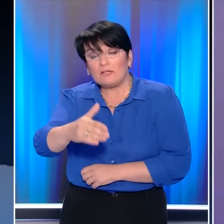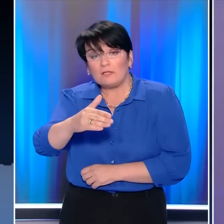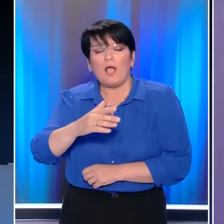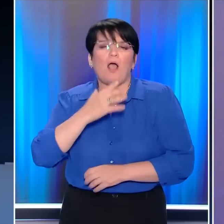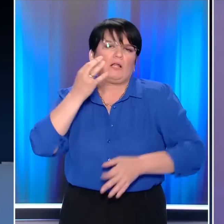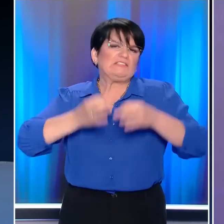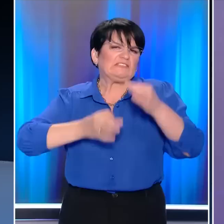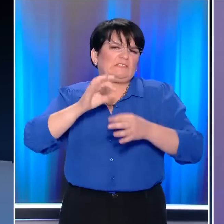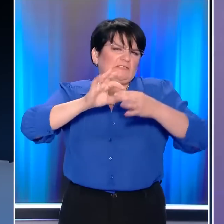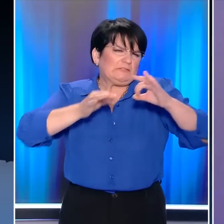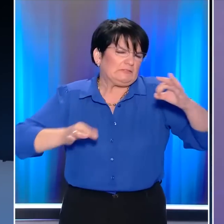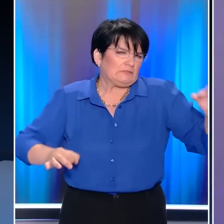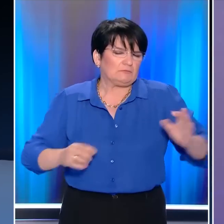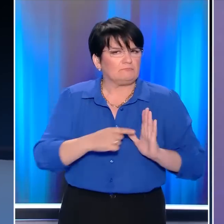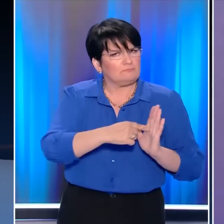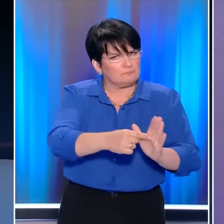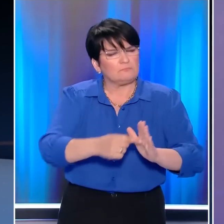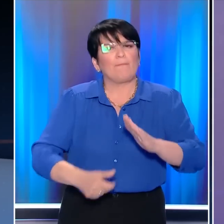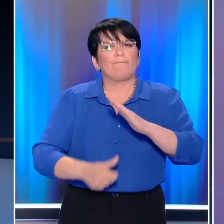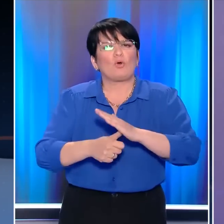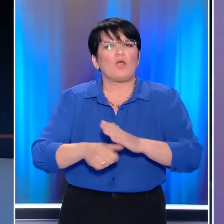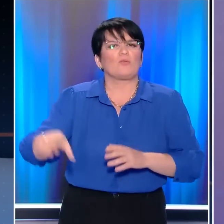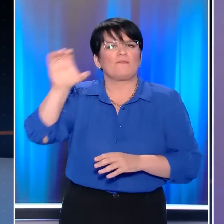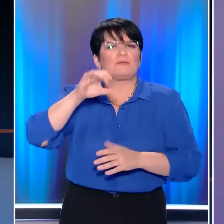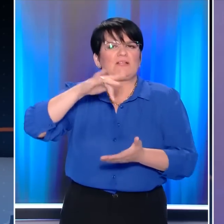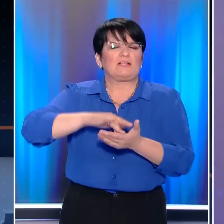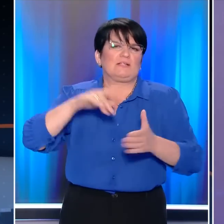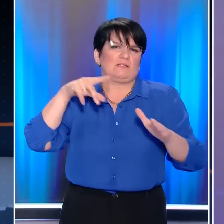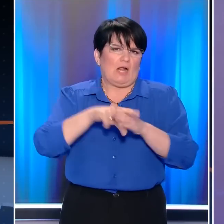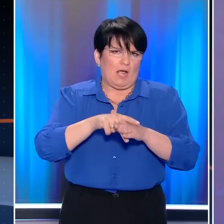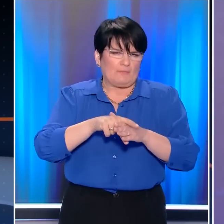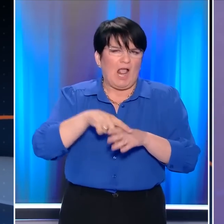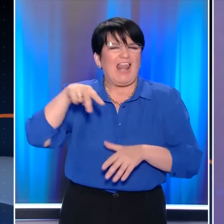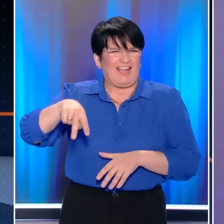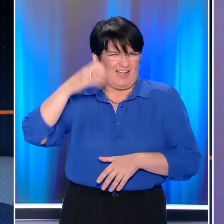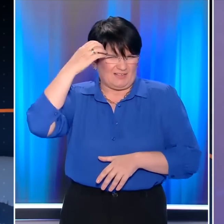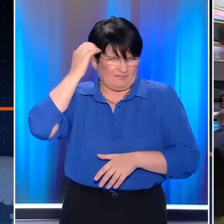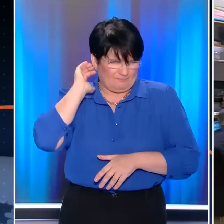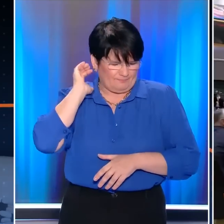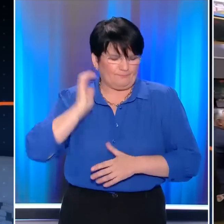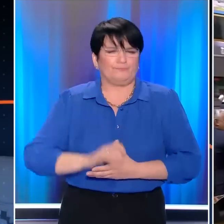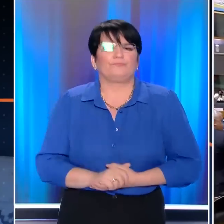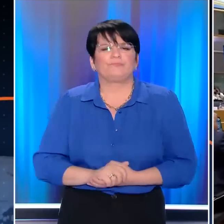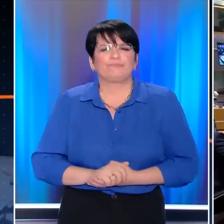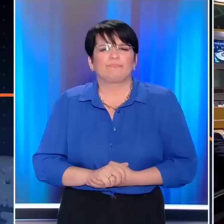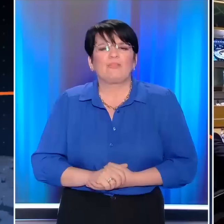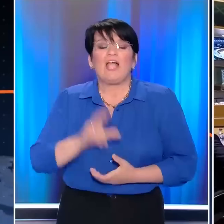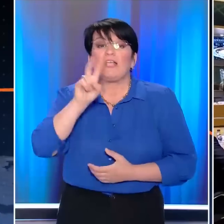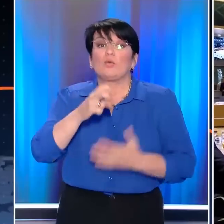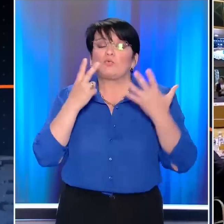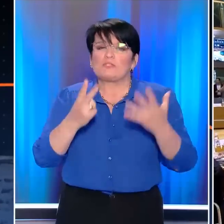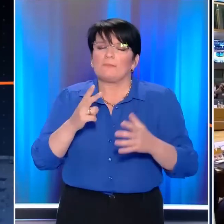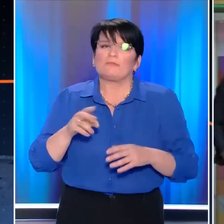εκτενέστερα σήμερα παρουσία της Προέδρου της Ευρωπαϊκής Κεντρικής Τράπεζας, Κριστίν Λαγκάρτ. Οι ηγέτες των 27